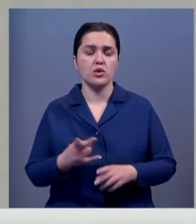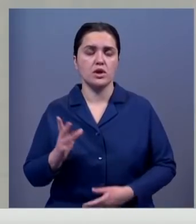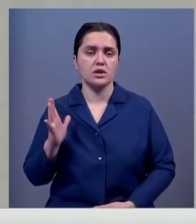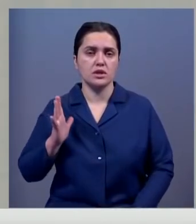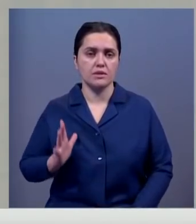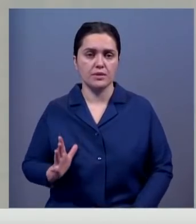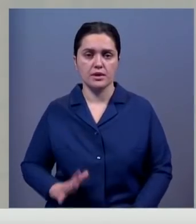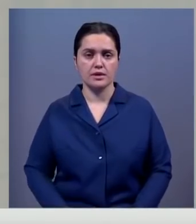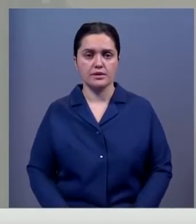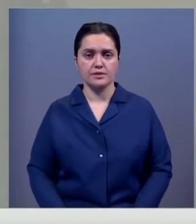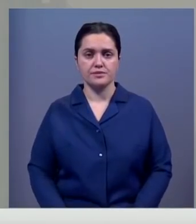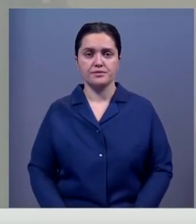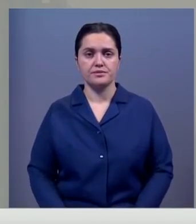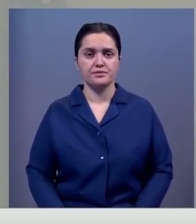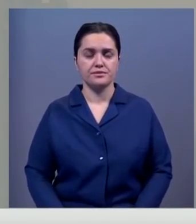придется набраться терпения.